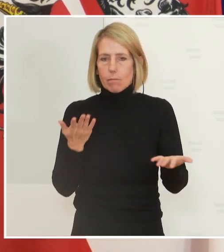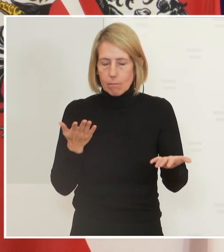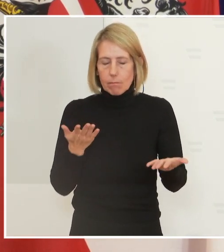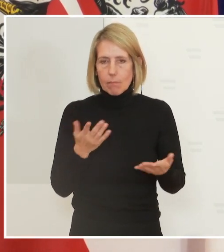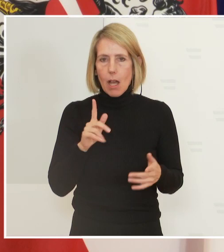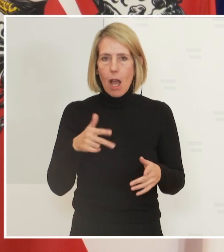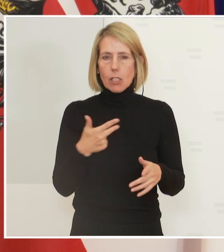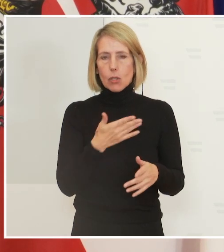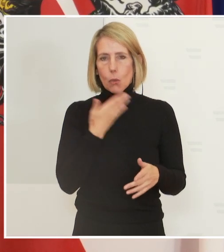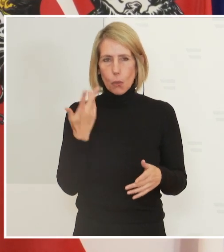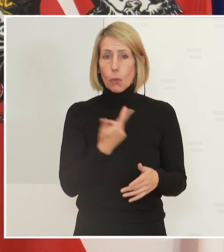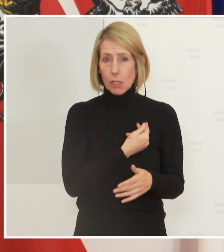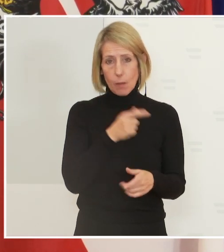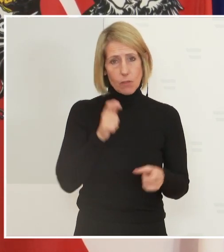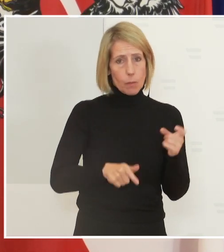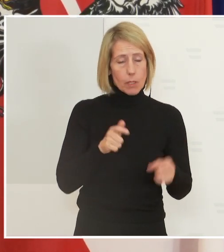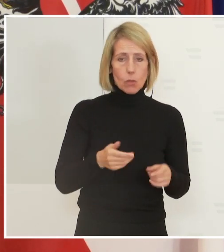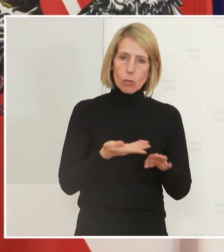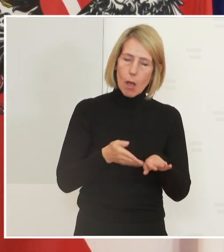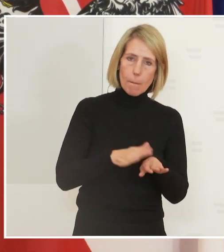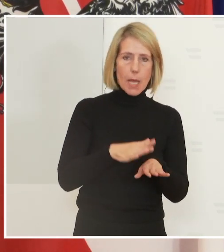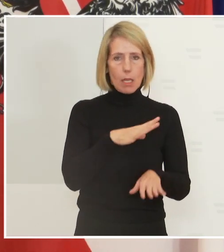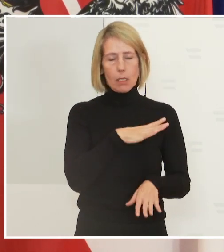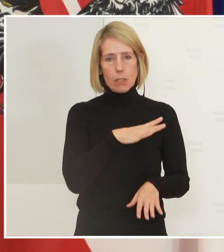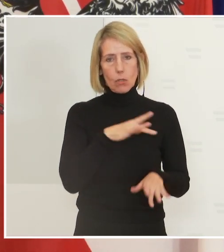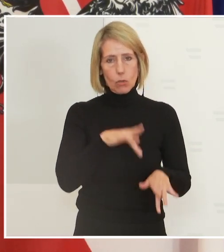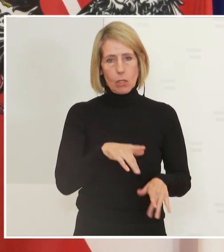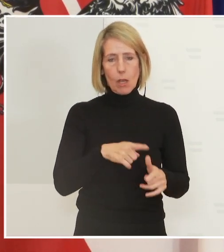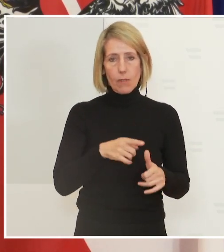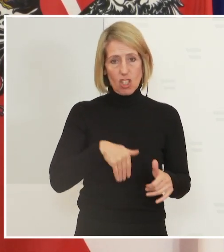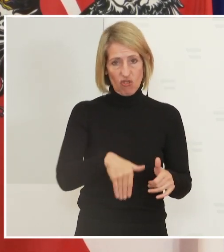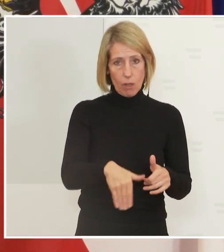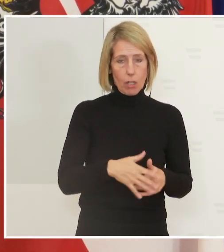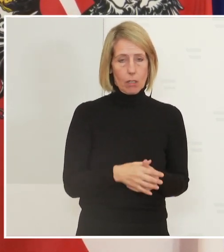Ungeimpfte hat man ein wesentlich höheres Risiko im Falle einer Schwangerschaft.